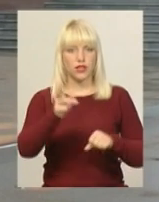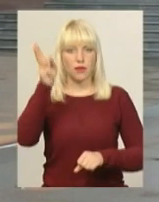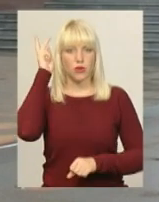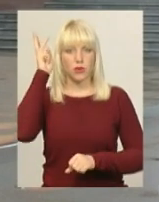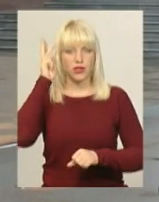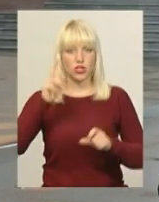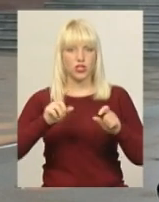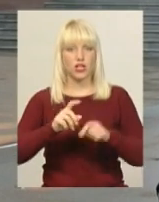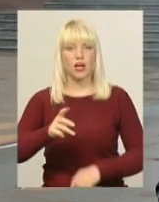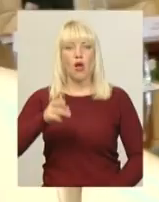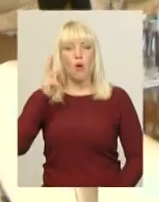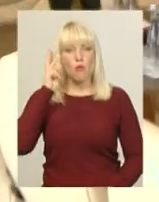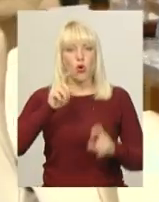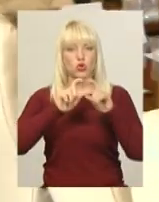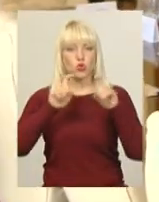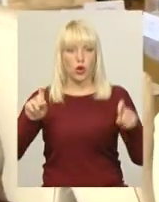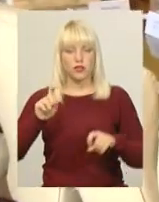установ посольств України.